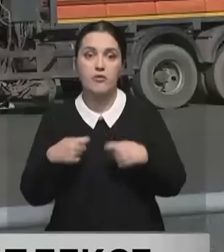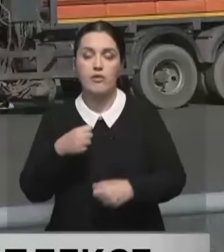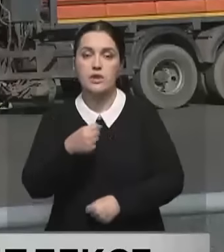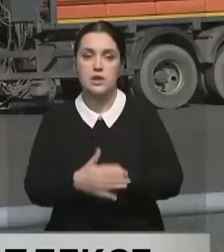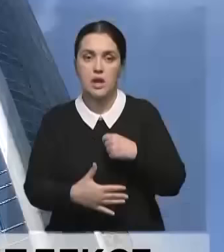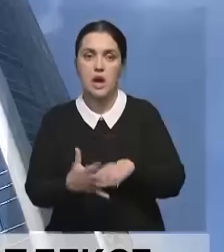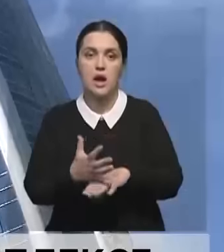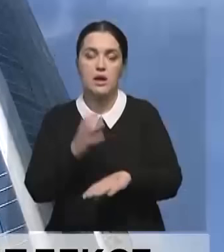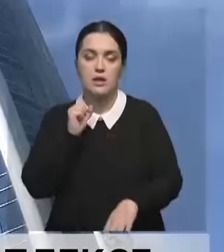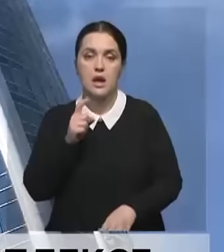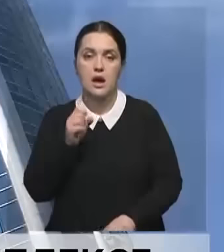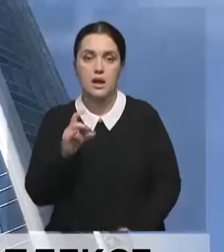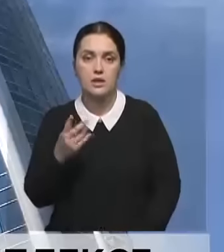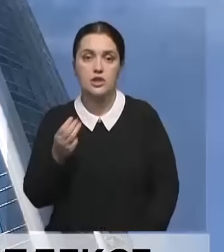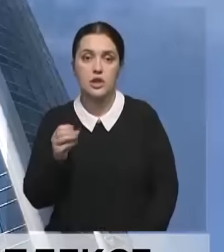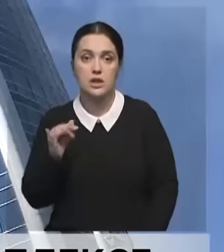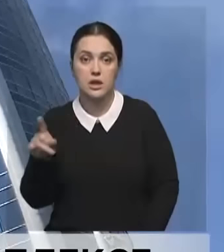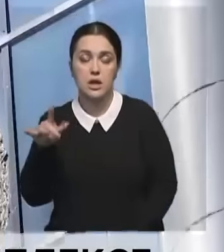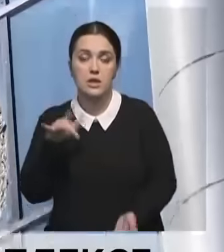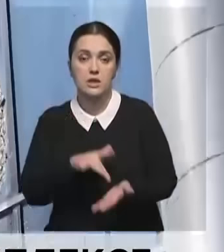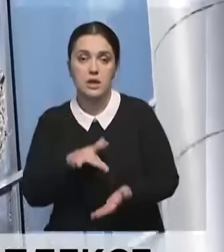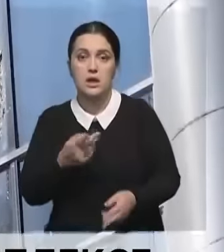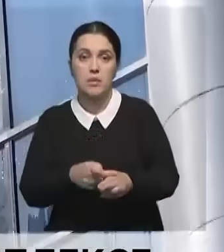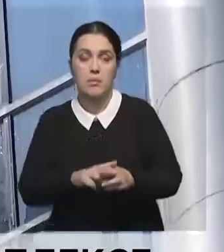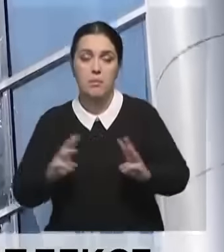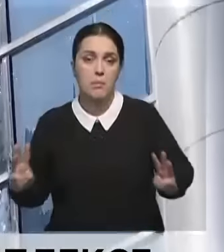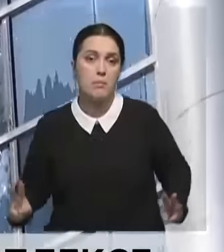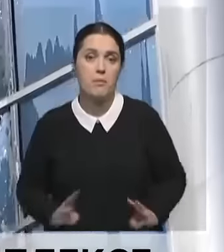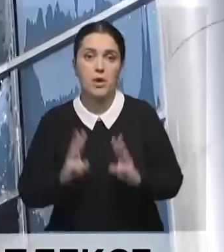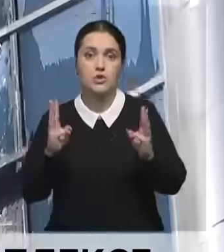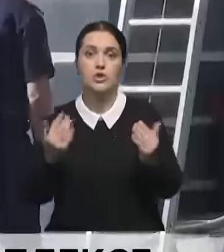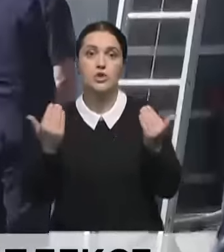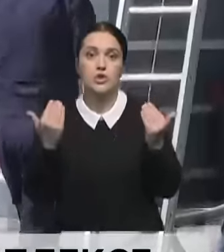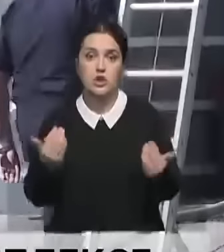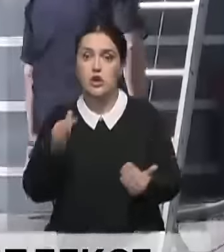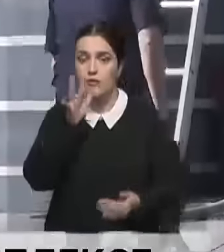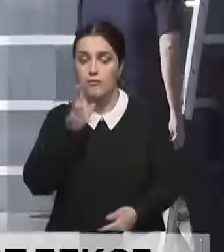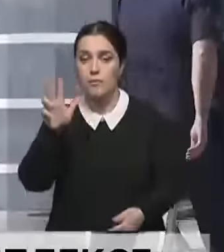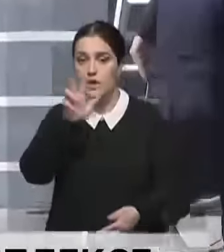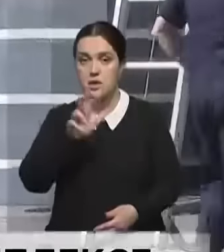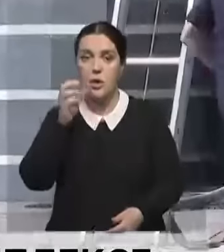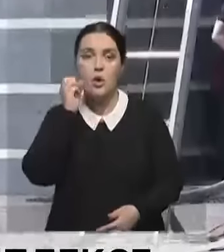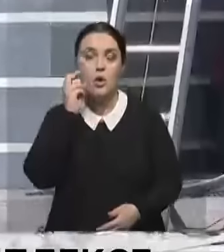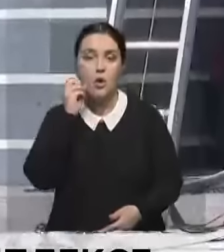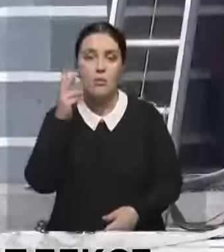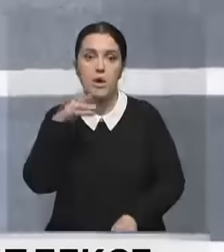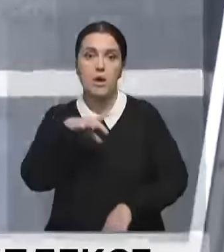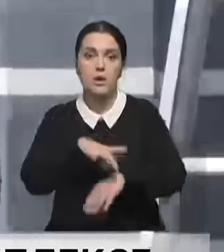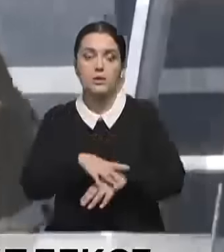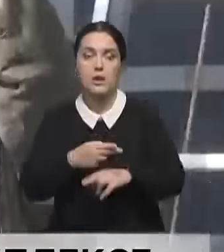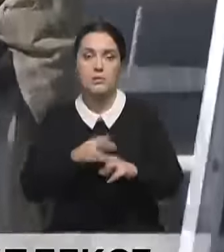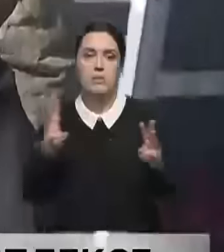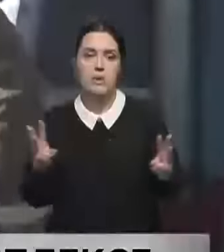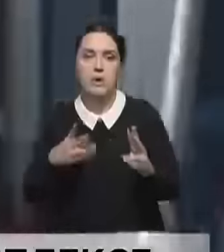Ханшатыр. Пожар в самом центре левого берега столицы вспыхнул сегодня в 3 часа дня. Оказалось, что огонь охватил